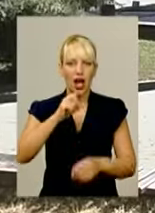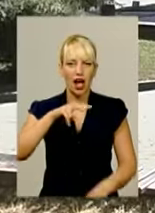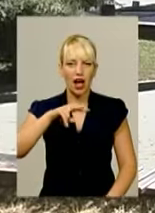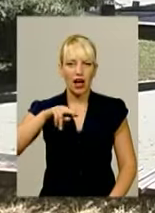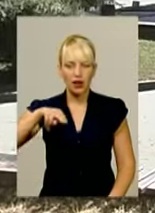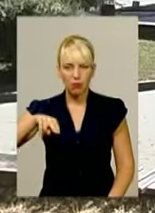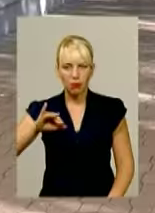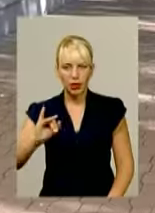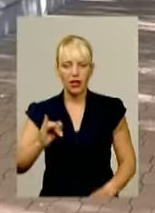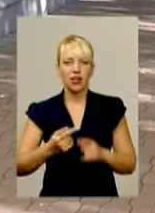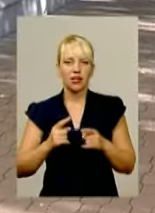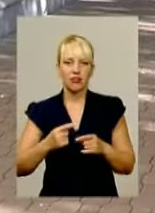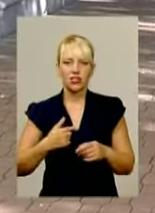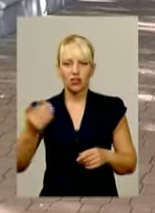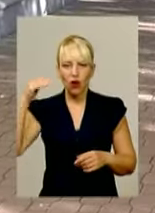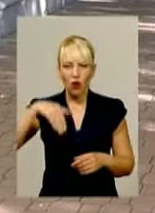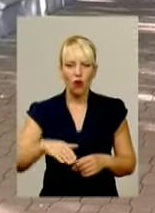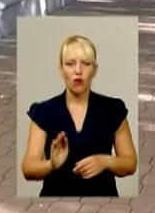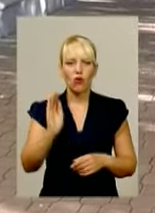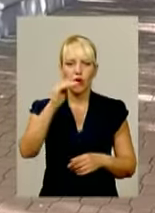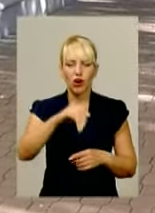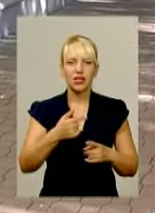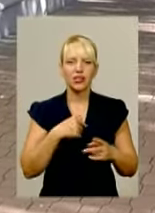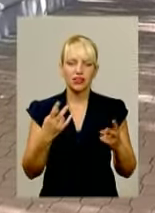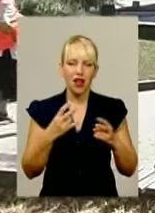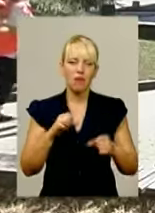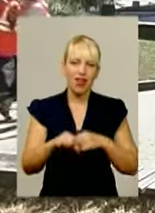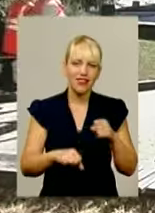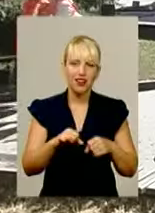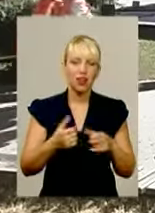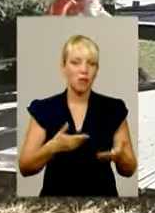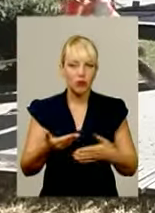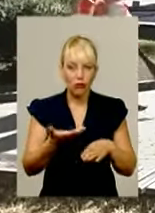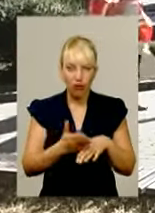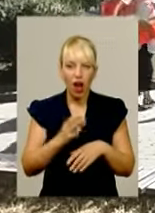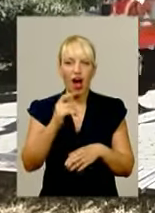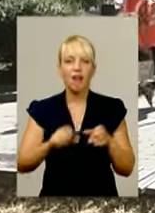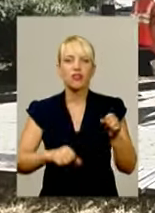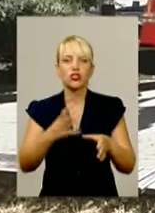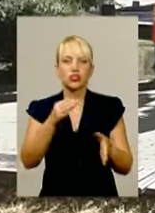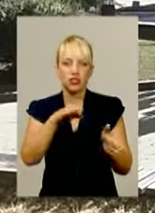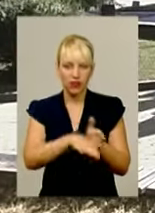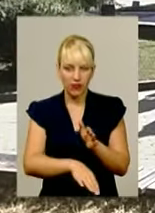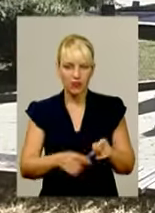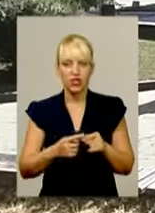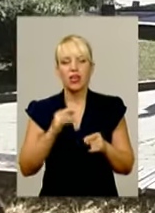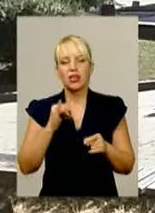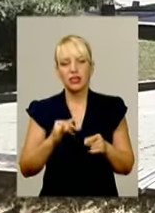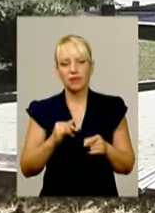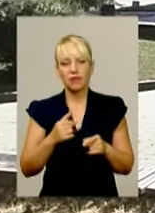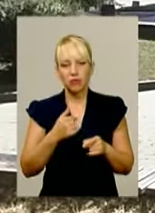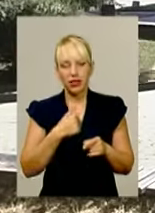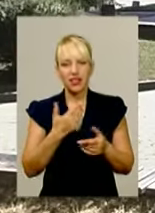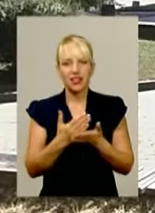зайдеш, ніж вийдеш на велосипеді, а їхати треба. Після тієї мандрівки до Риму я зрозумів, що я вже, можна сказати, від веломандрівок залежний.